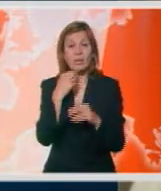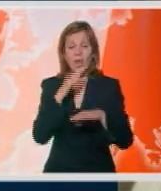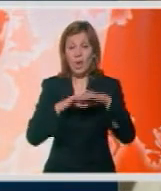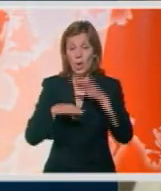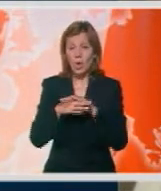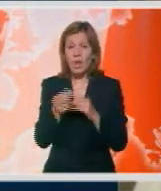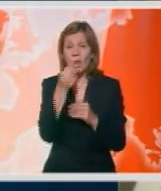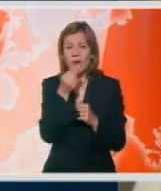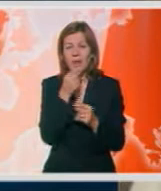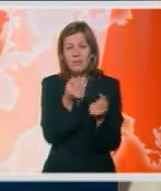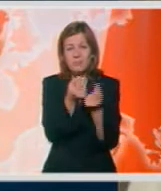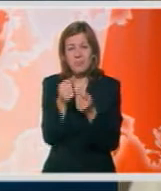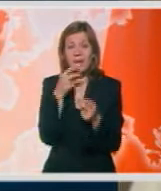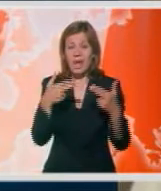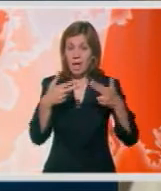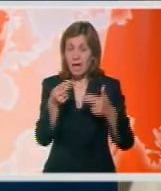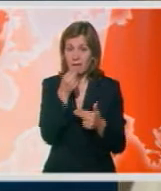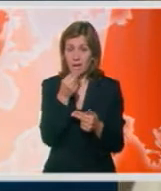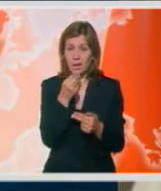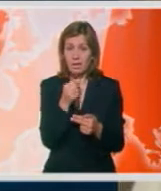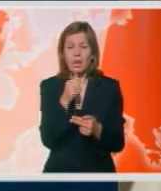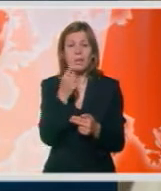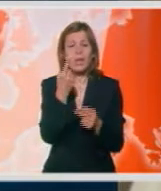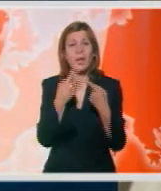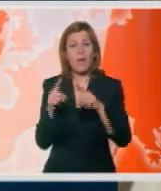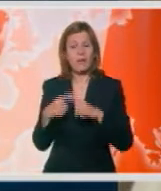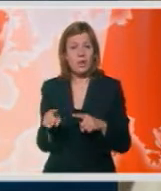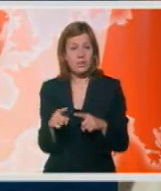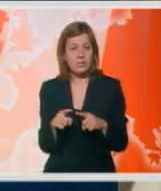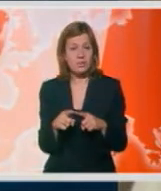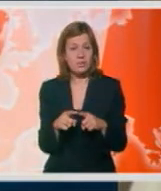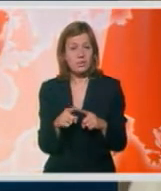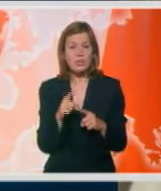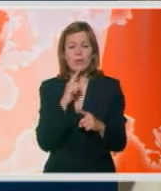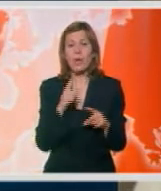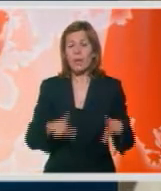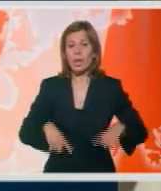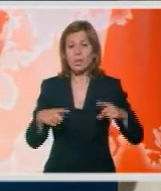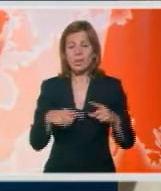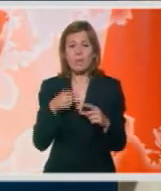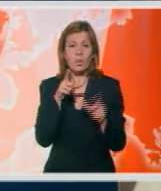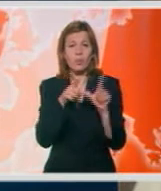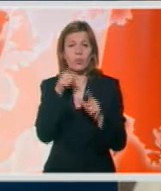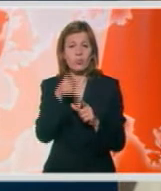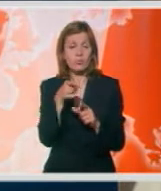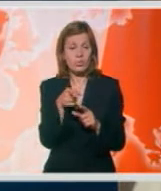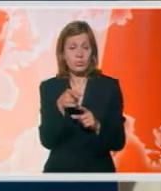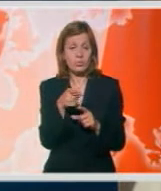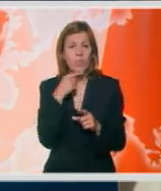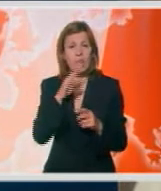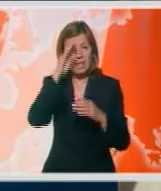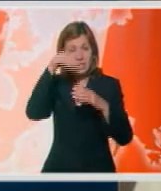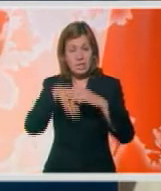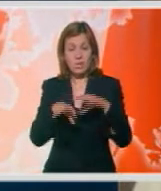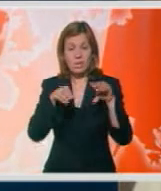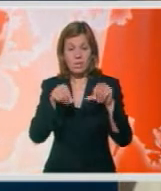hrane se mikroorganizmima, račićima, jedna vrsta nifargus koja živi u tom ciklusu ispod zemlje,